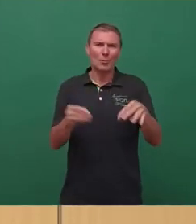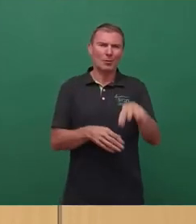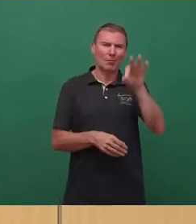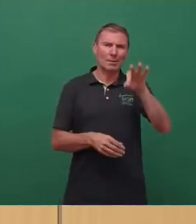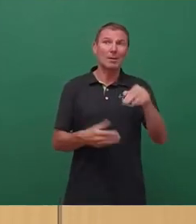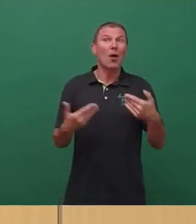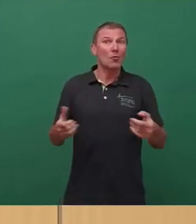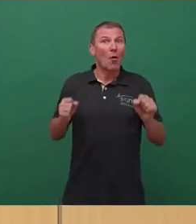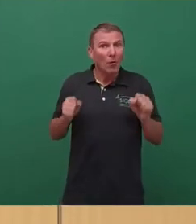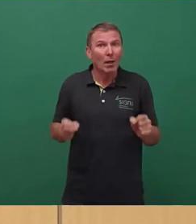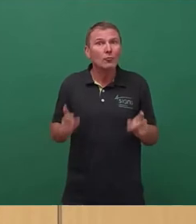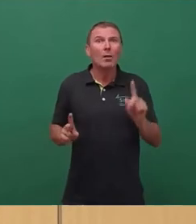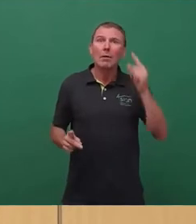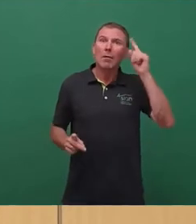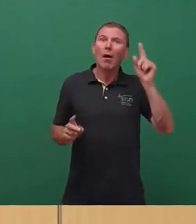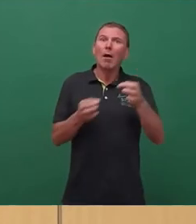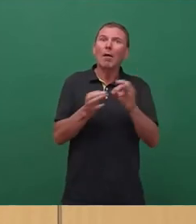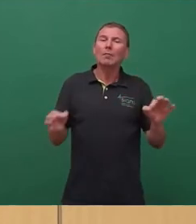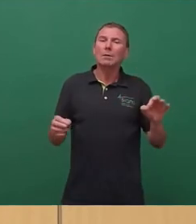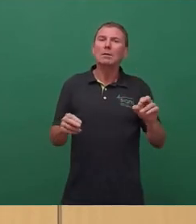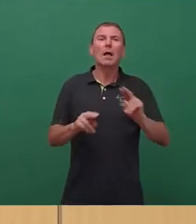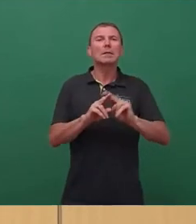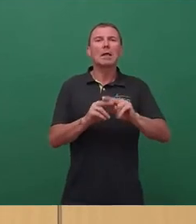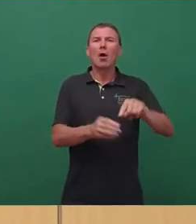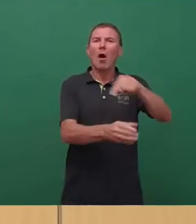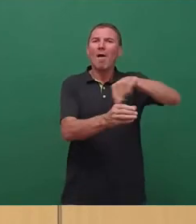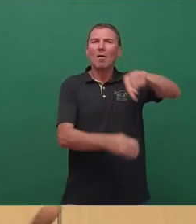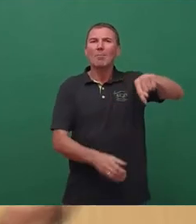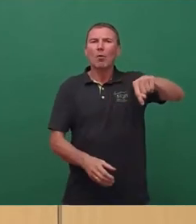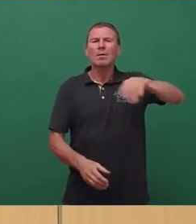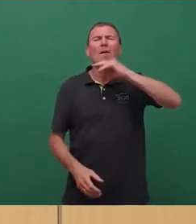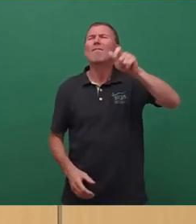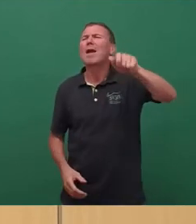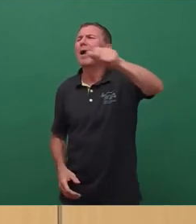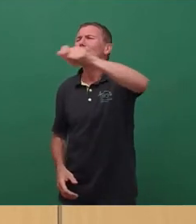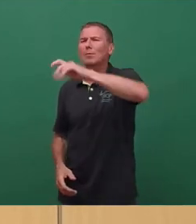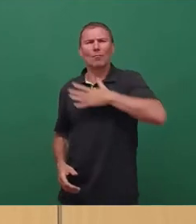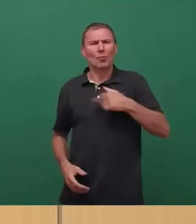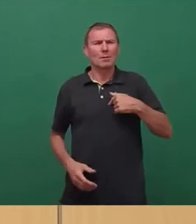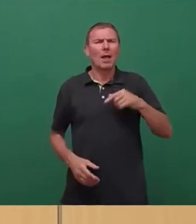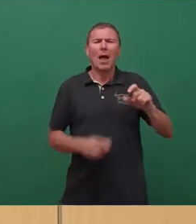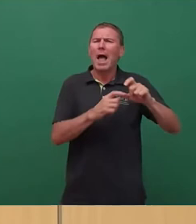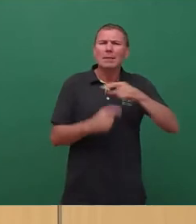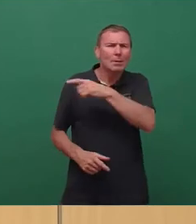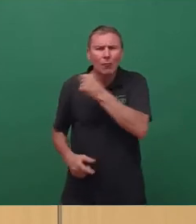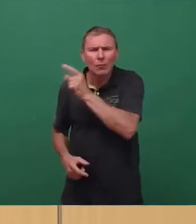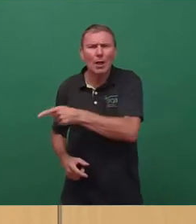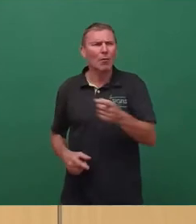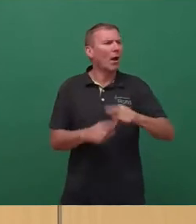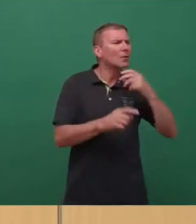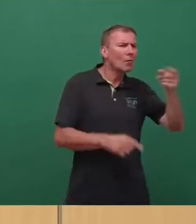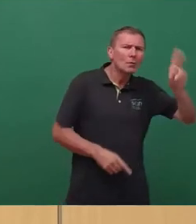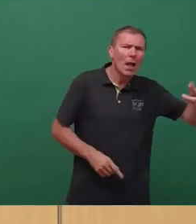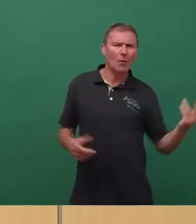mal funktionieren. Die Sanierung dieses Brunnen ist das Anliegen von ganz vielen, nicht bloß von uns, sondern SPD hat es gesagt, andere wollen es auch. Und